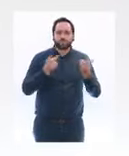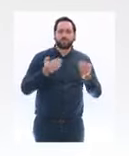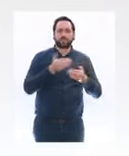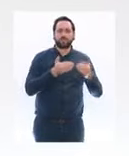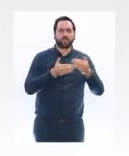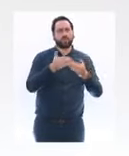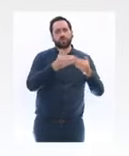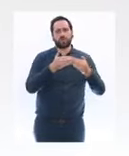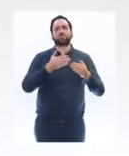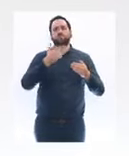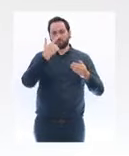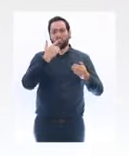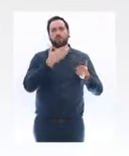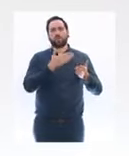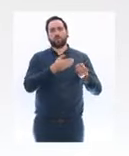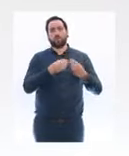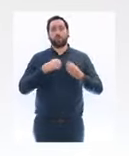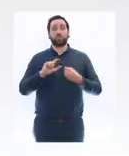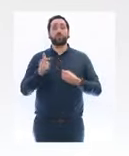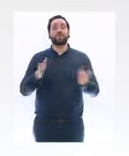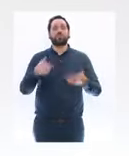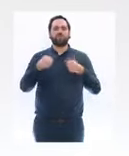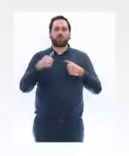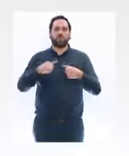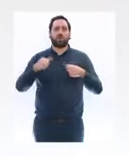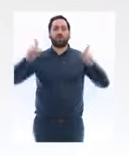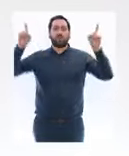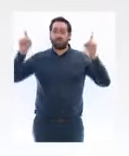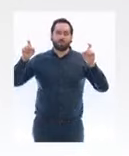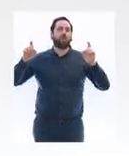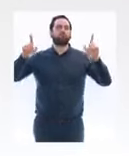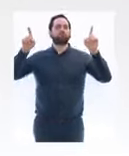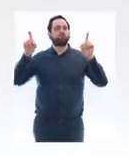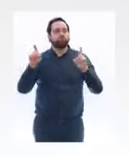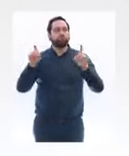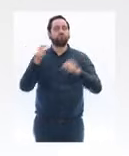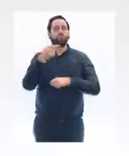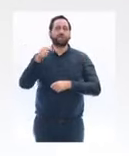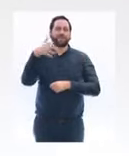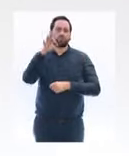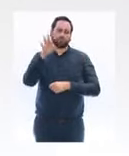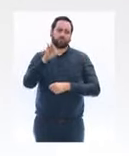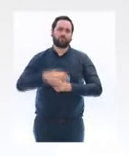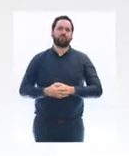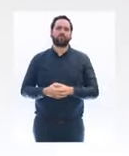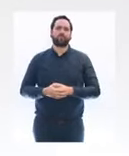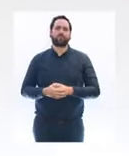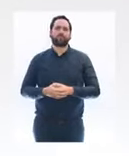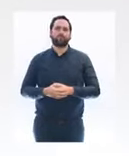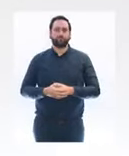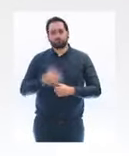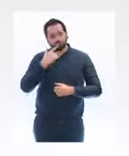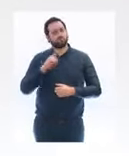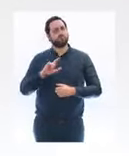de 15 %. Ce n'est pas parce qu'il y a confinement que nous ne pouvons pas poursuivre l'activité économique dans des conditions de